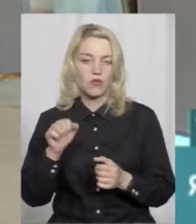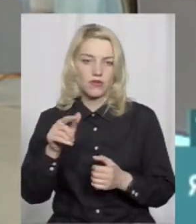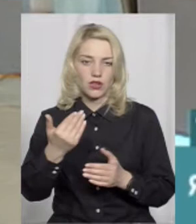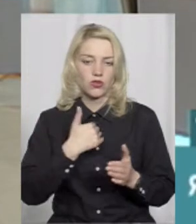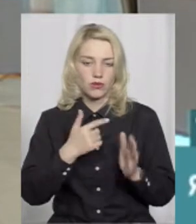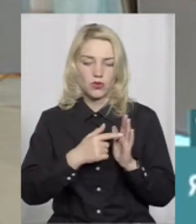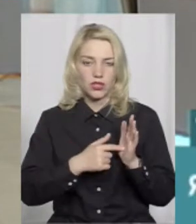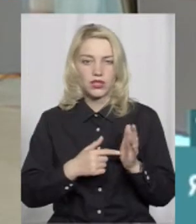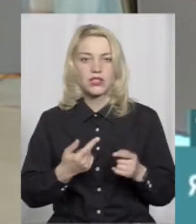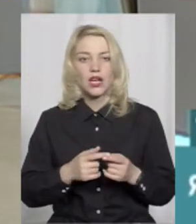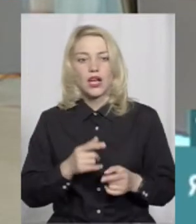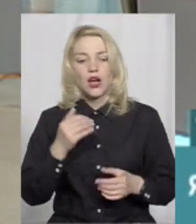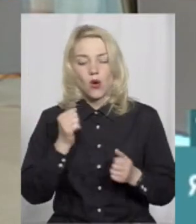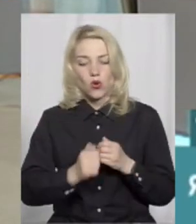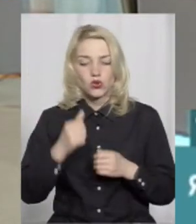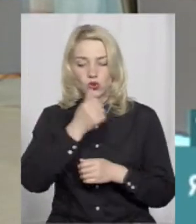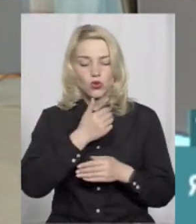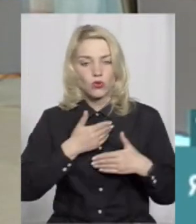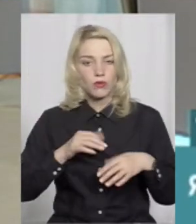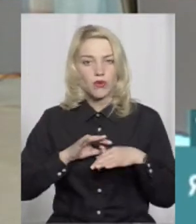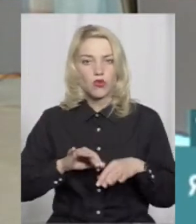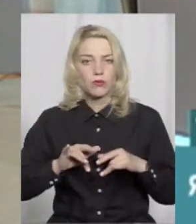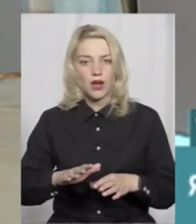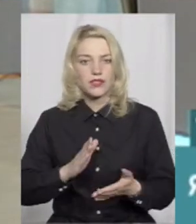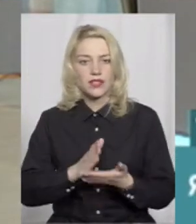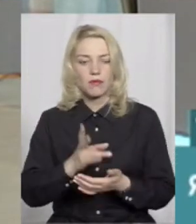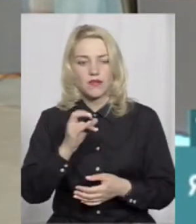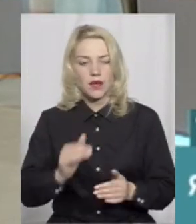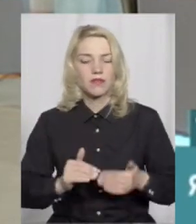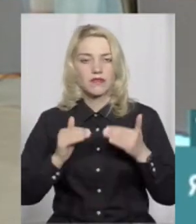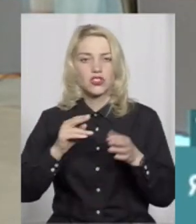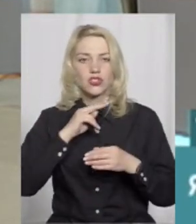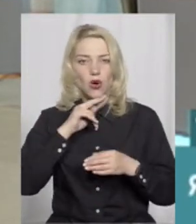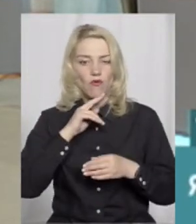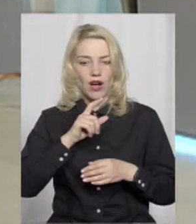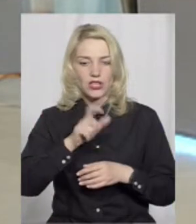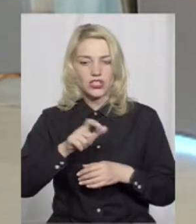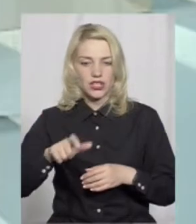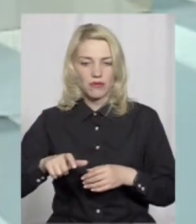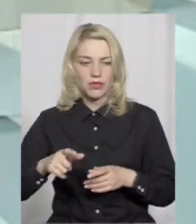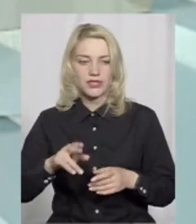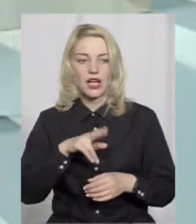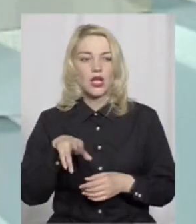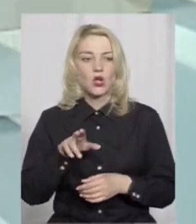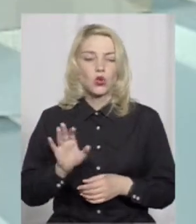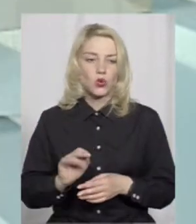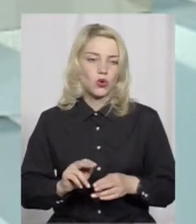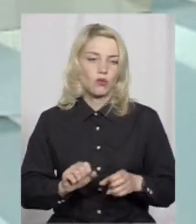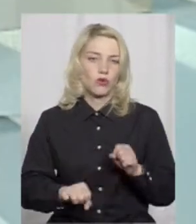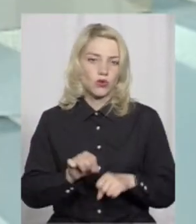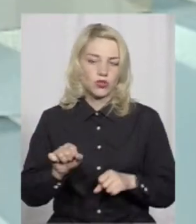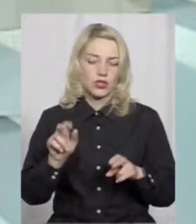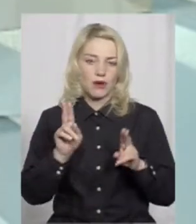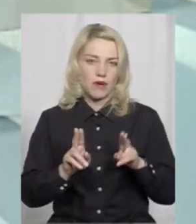кожного року ми проводимо різні якісь акції, направлені на підвищення уваги жителів міста до порушення правил